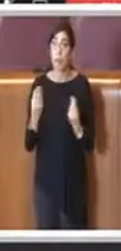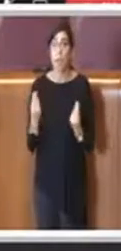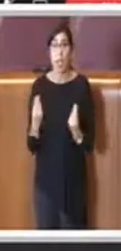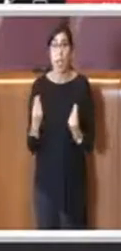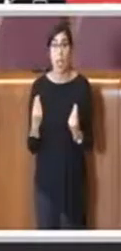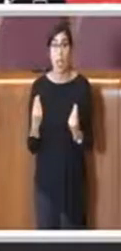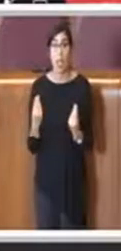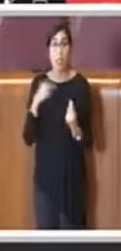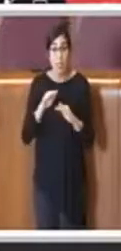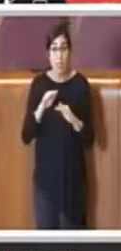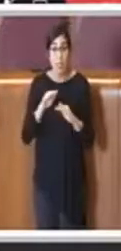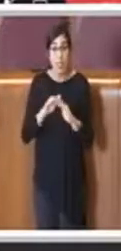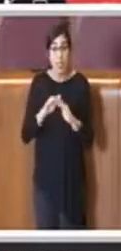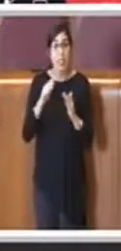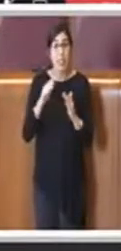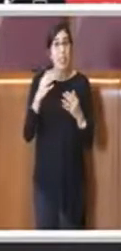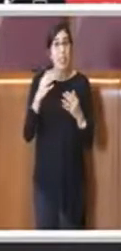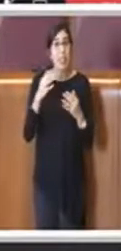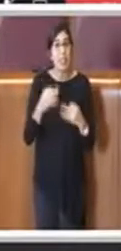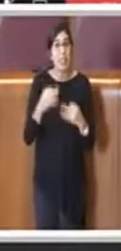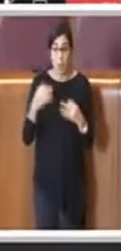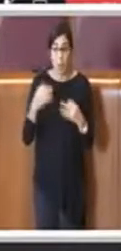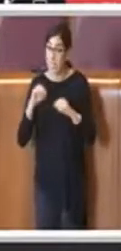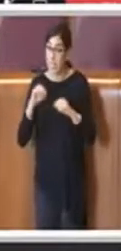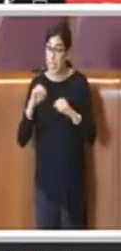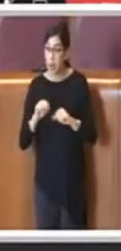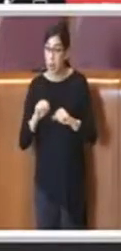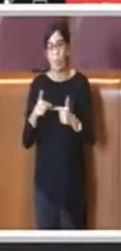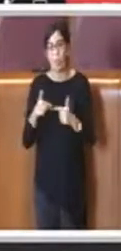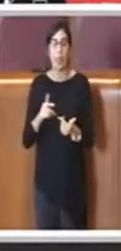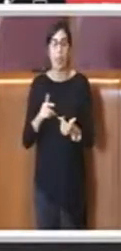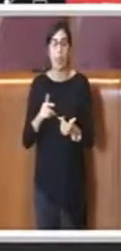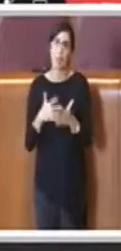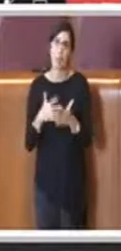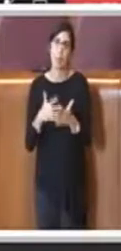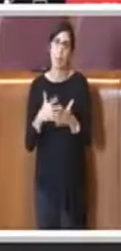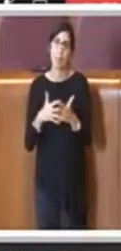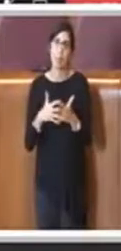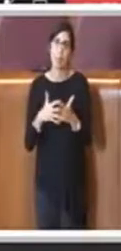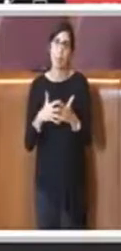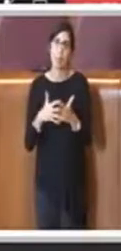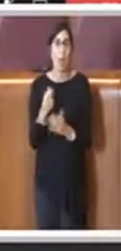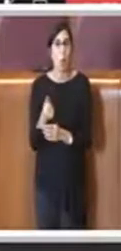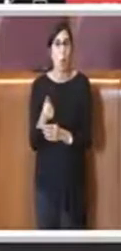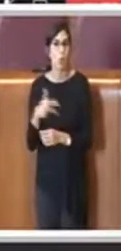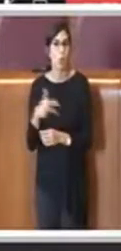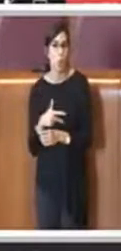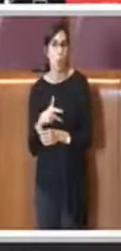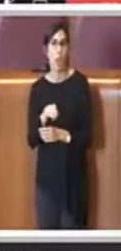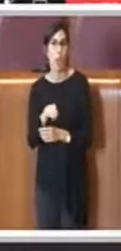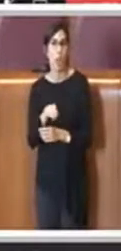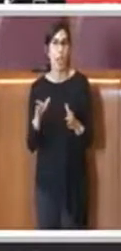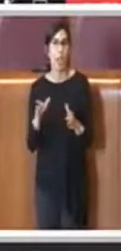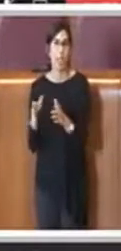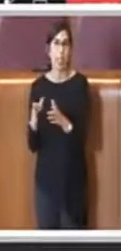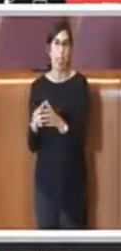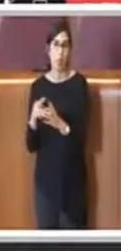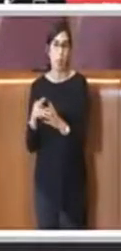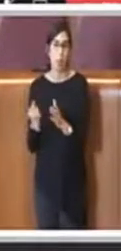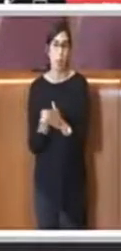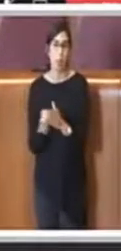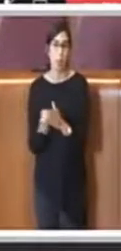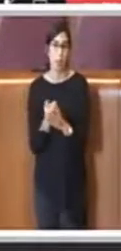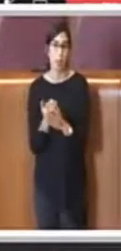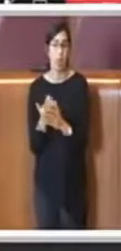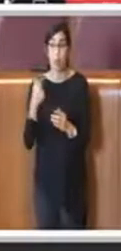gravi disagi economici e anche sociali alle categorie produttive. Per questo noi abbiamo presentato una mozione che